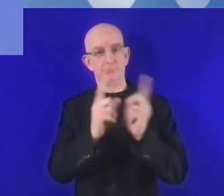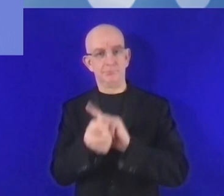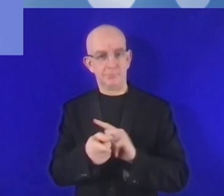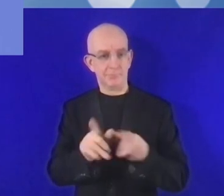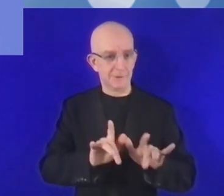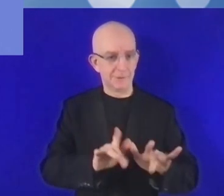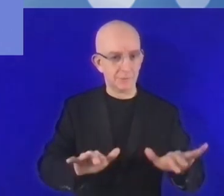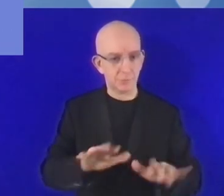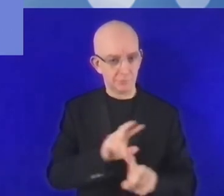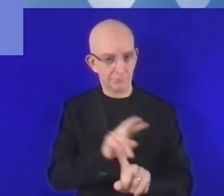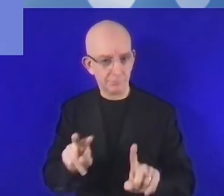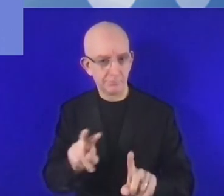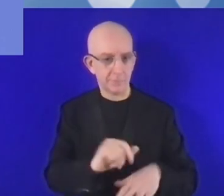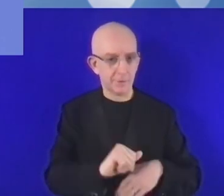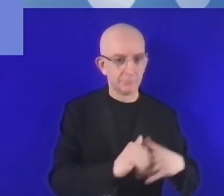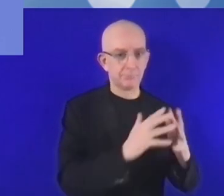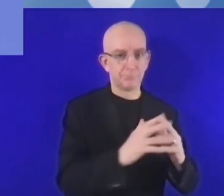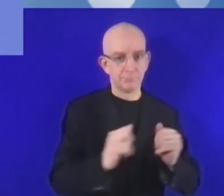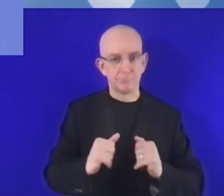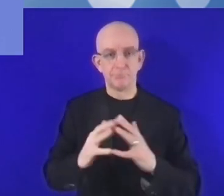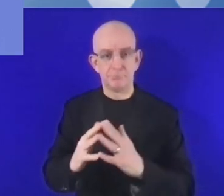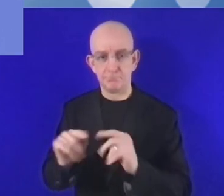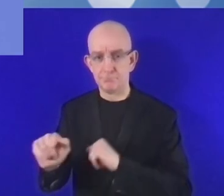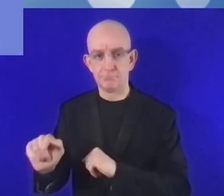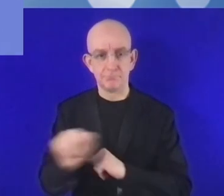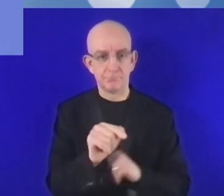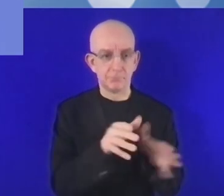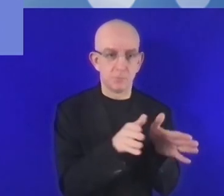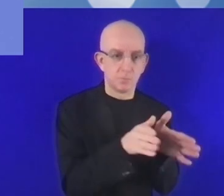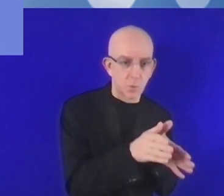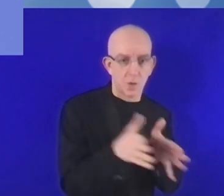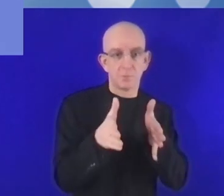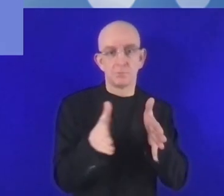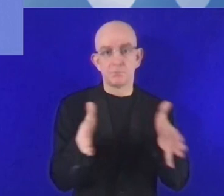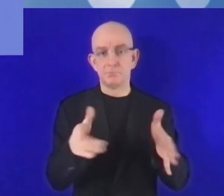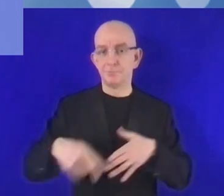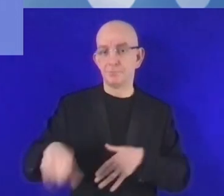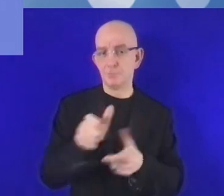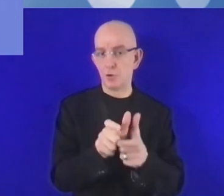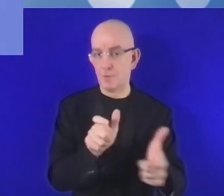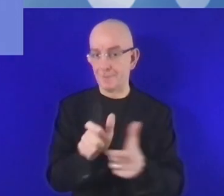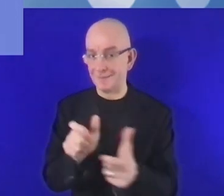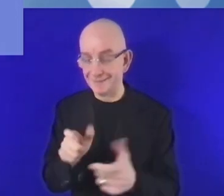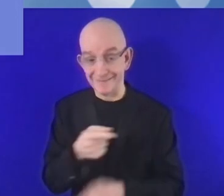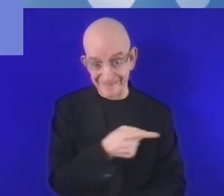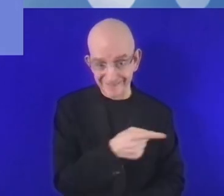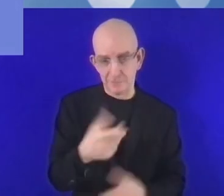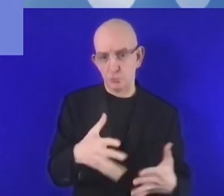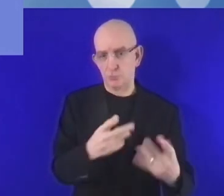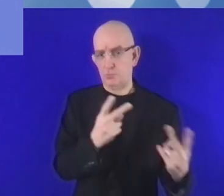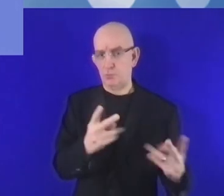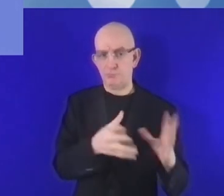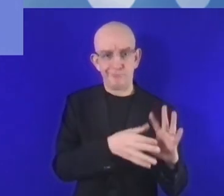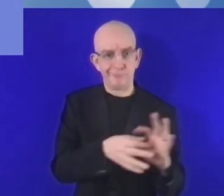في مجال استخدام التقنيات الرقمية والتحولات